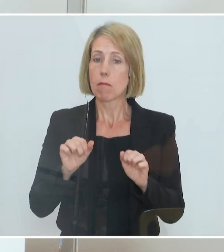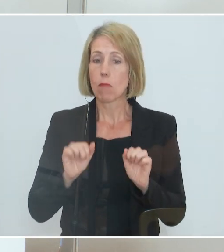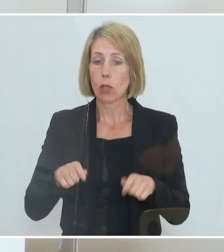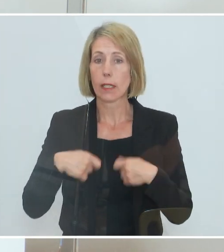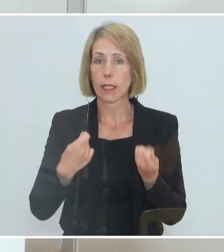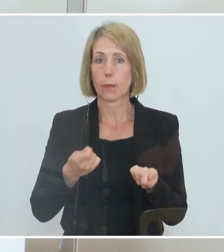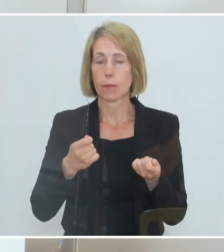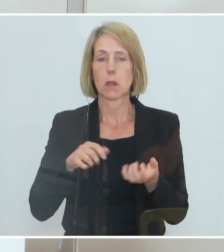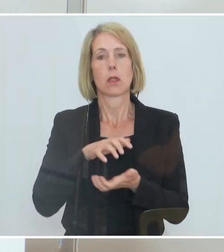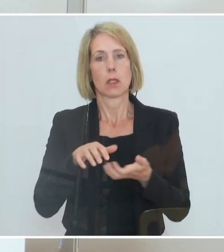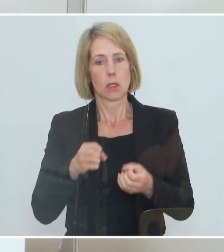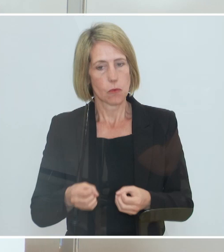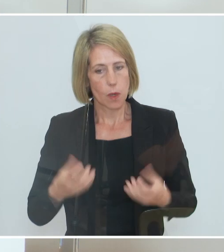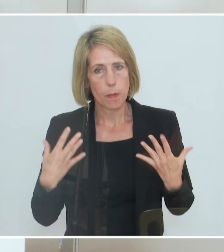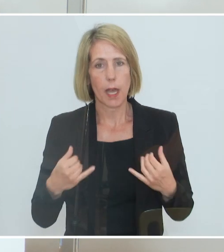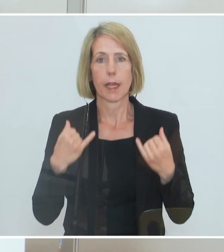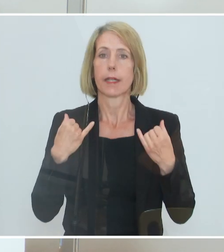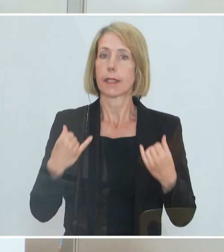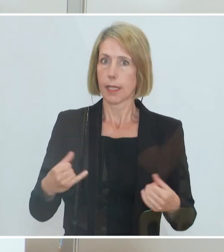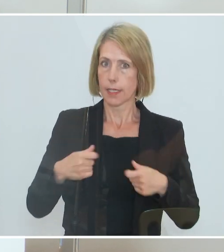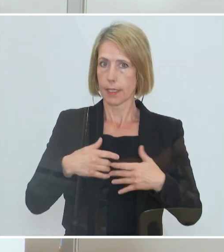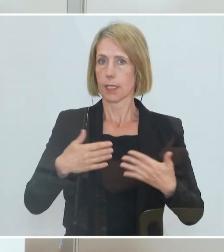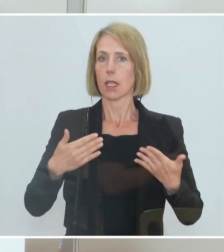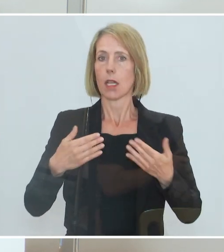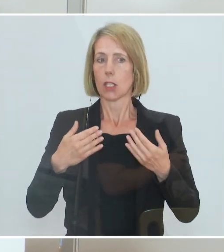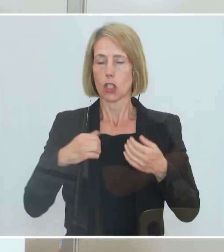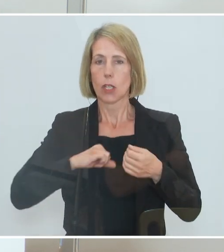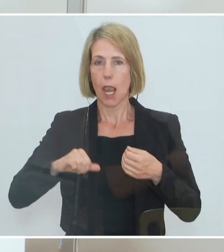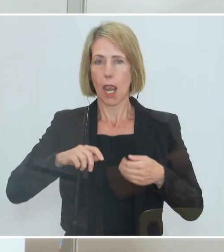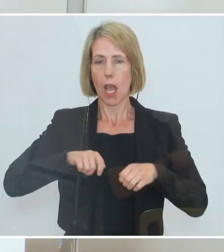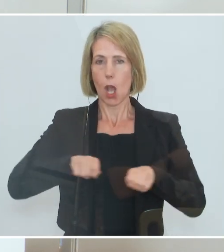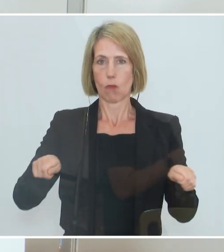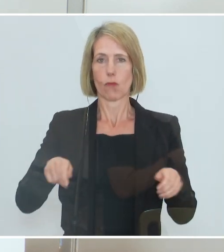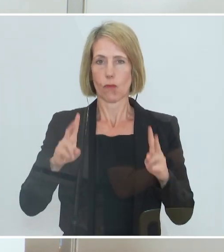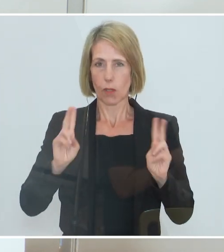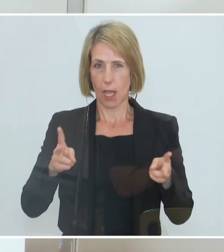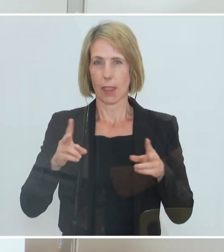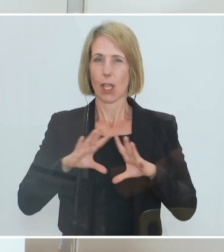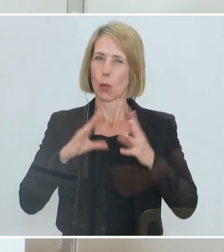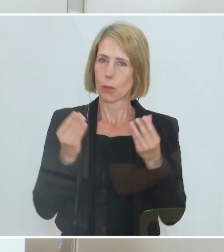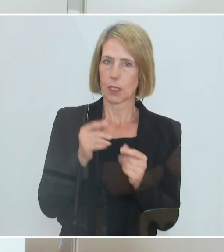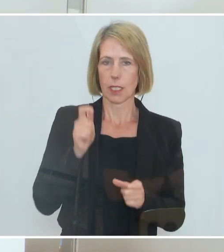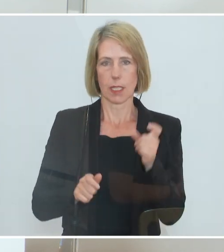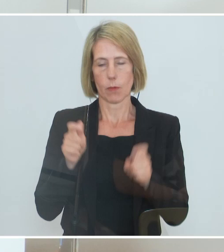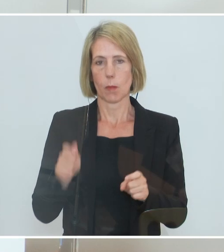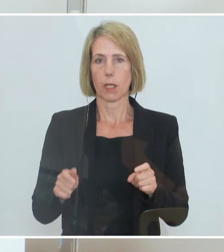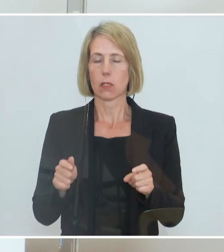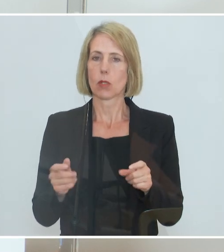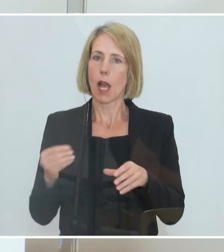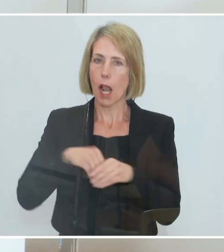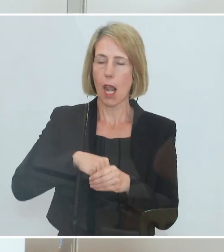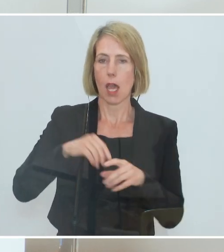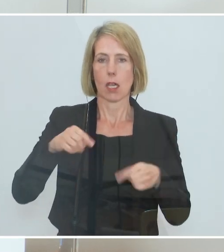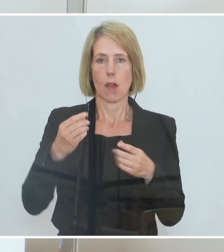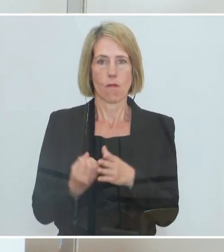Krise, nachdem die Einschränkungen wegfallen, schnell wieder aufsperren zu können mit dem gesamten Personal, um auch das